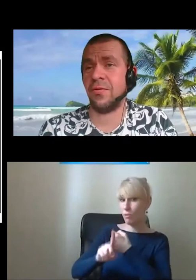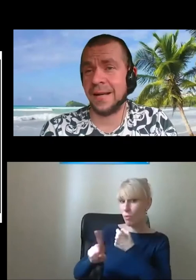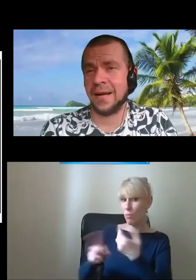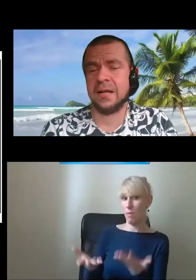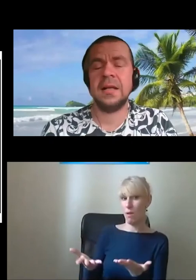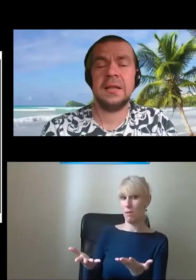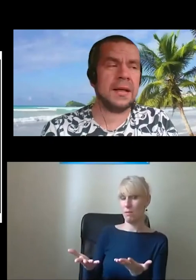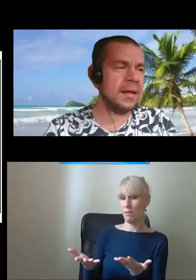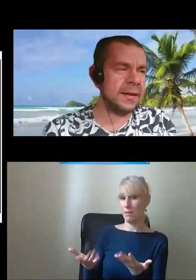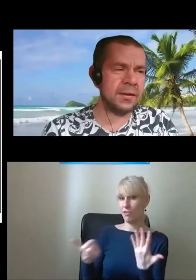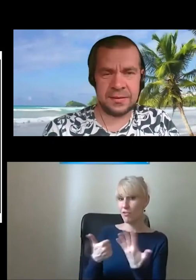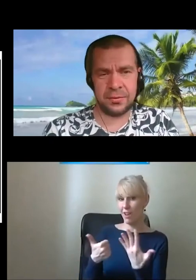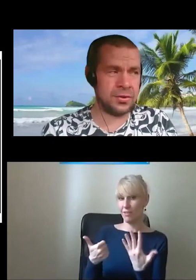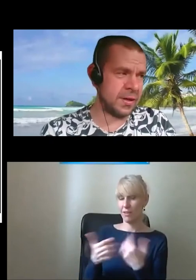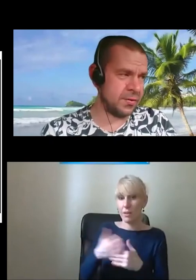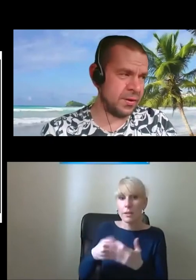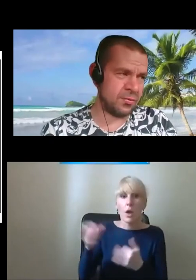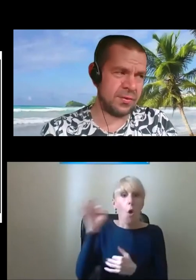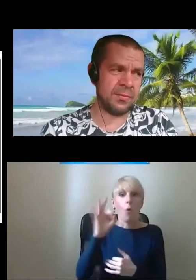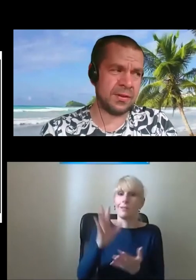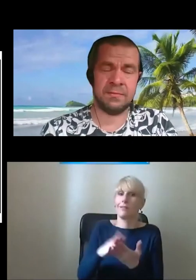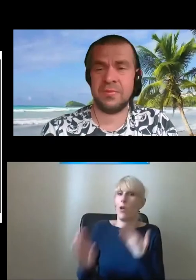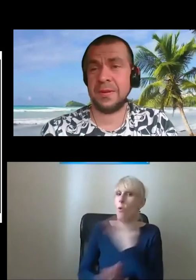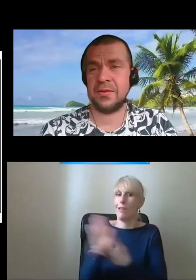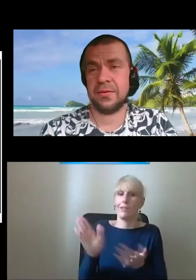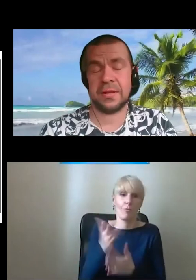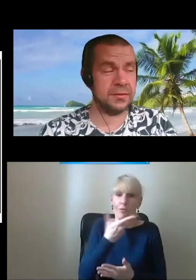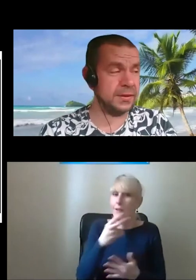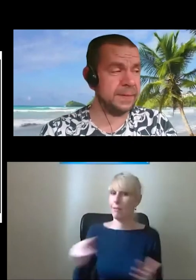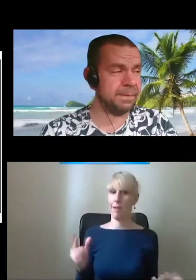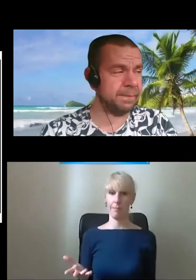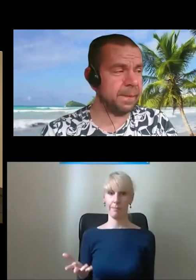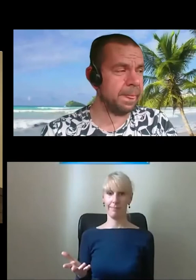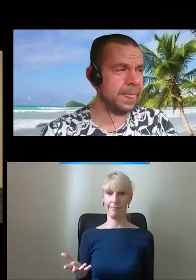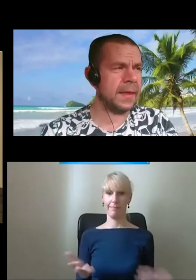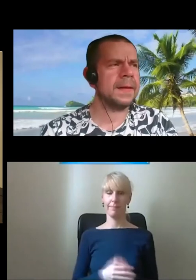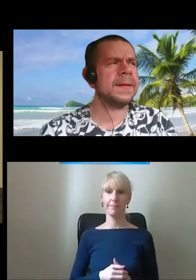oznakowania, ale okazało się, że nie, że ta szóstka była tam przypadkowo, jak chodzę.